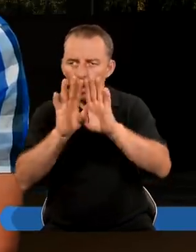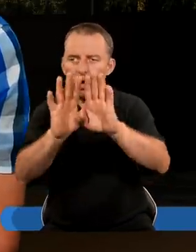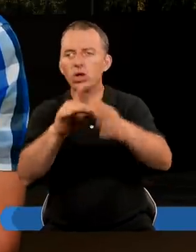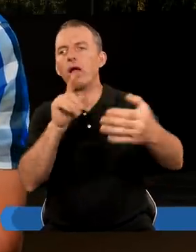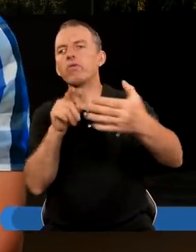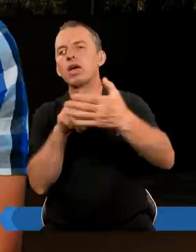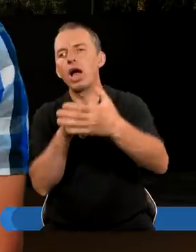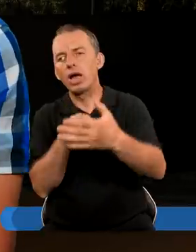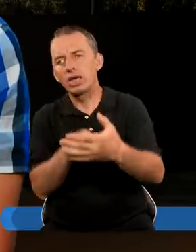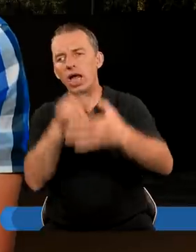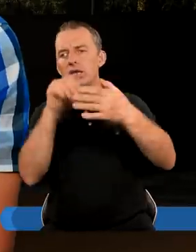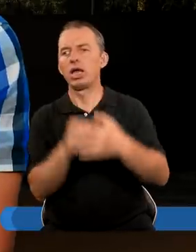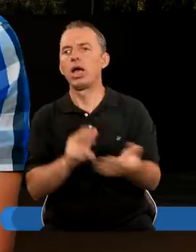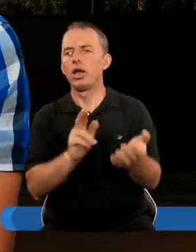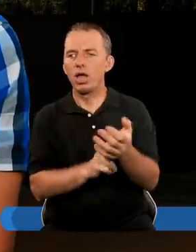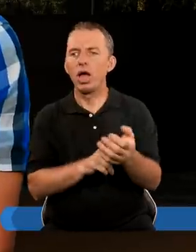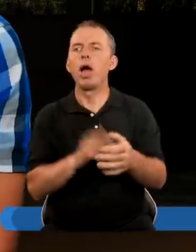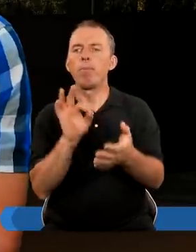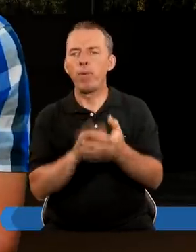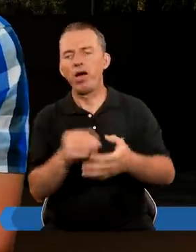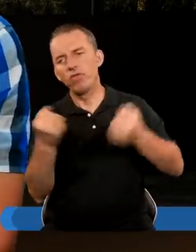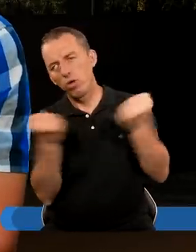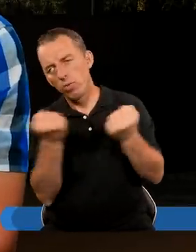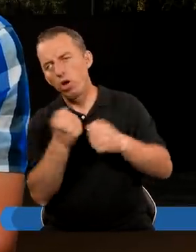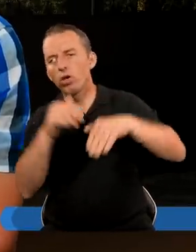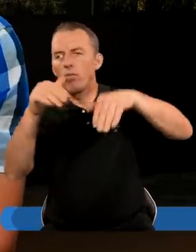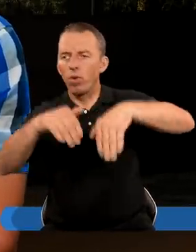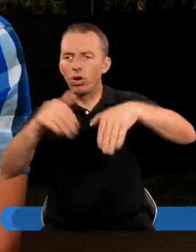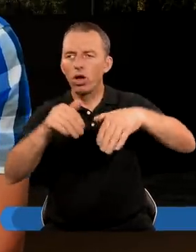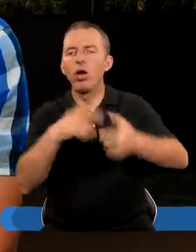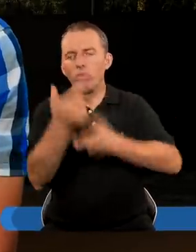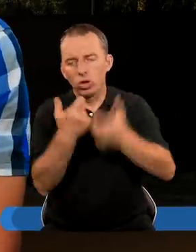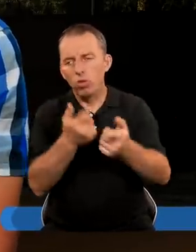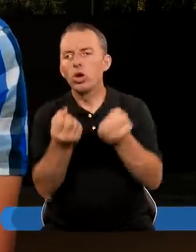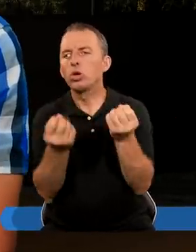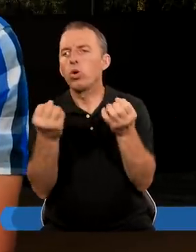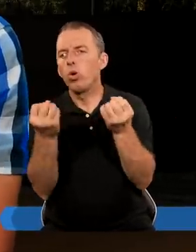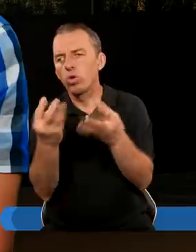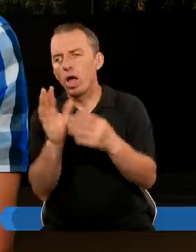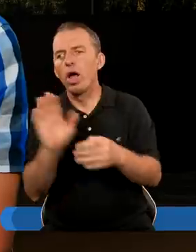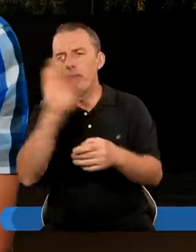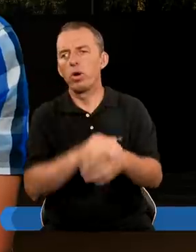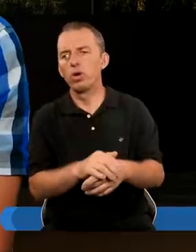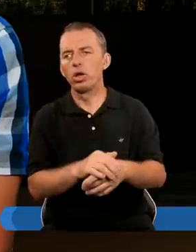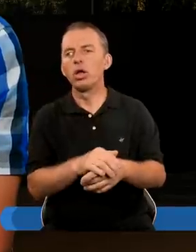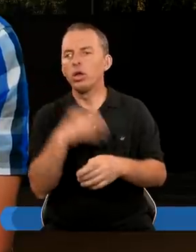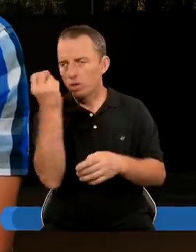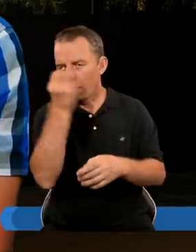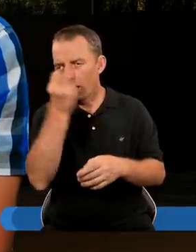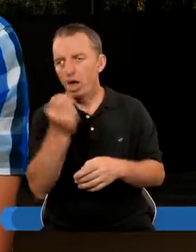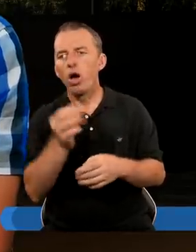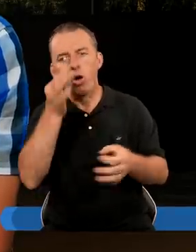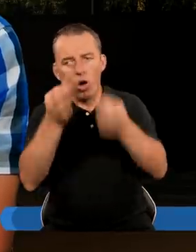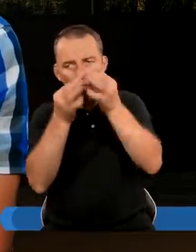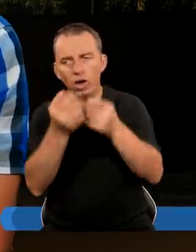pokazanie Wskazanie Na pewną moc Mogącą Podrobić Cuda Boże Trzecia plaga Co